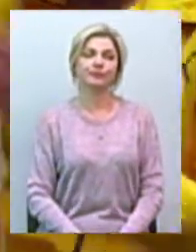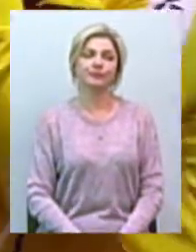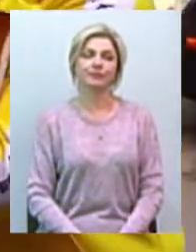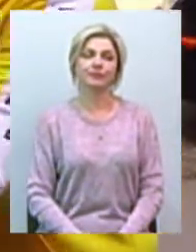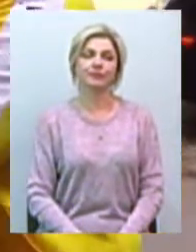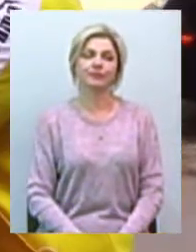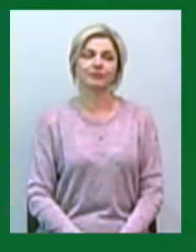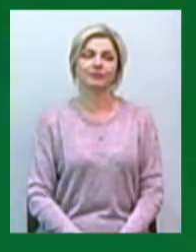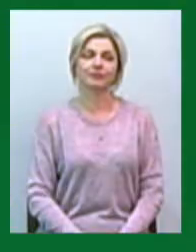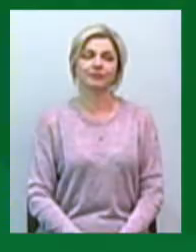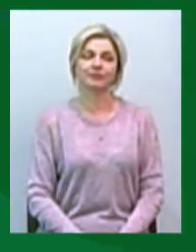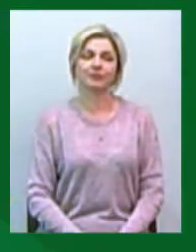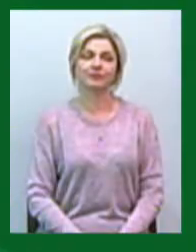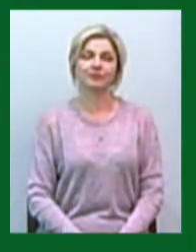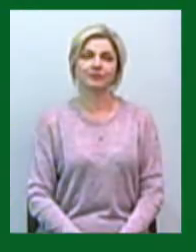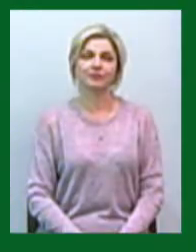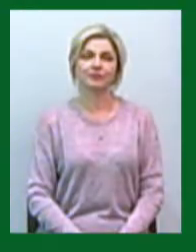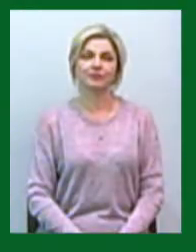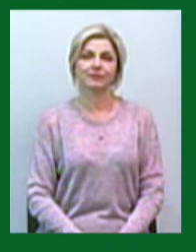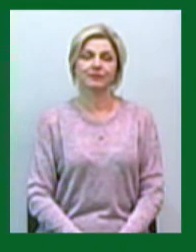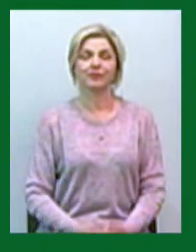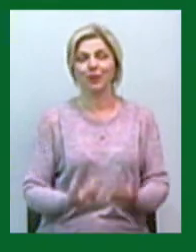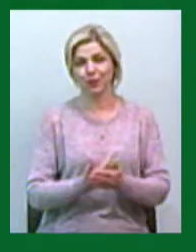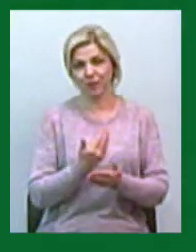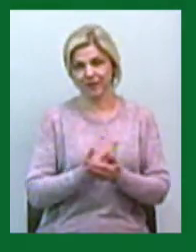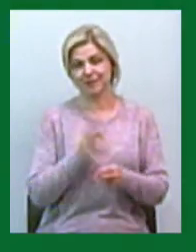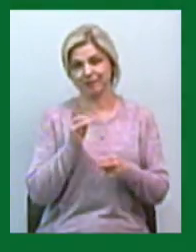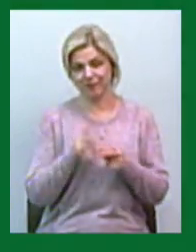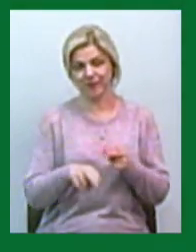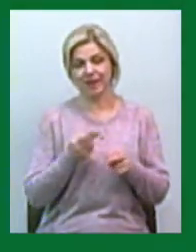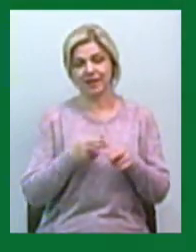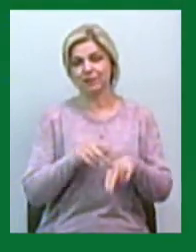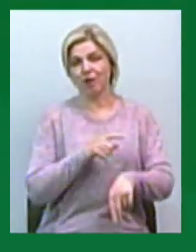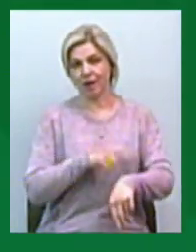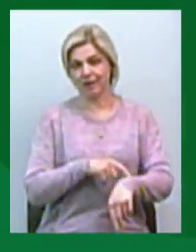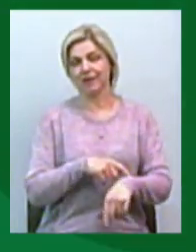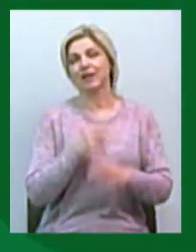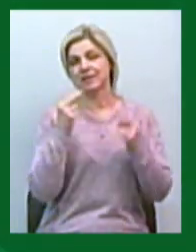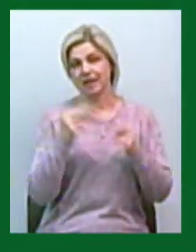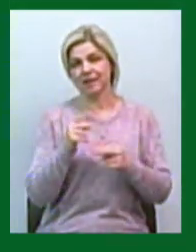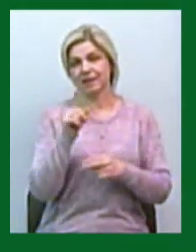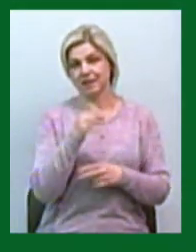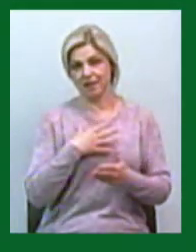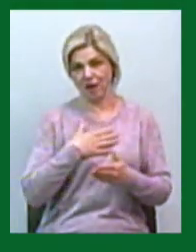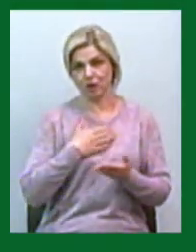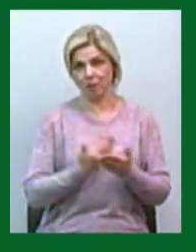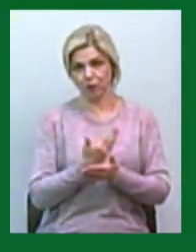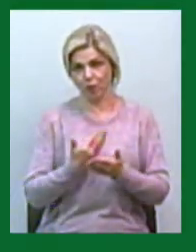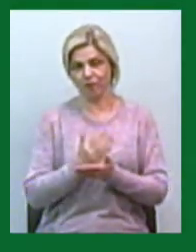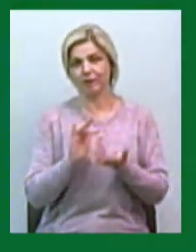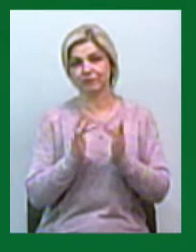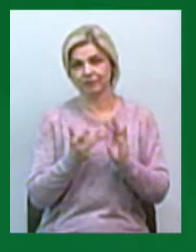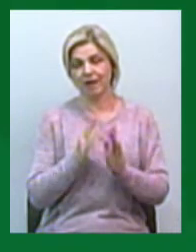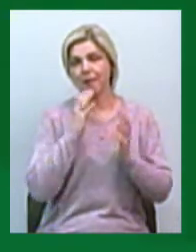Миколаїв. І це вся інформація на цю годину. Слідкуйте за нашими новинами у соцмережах,